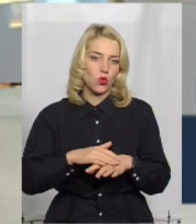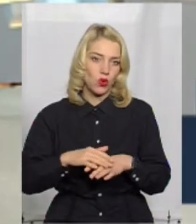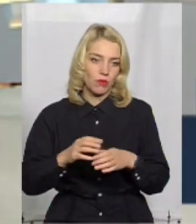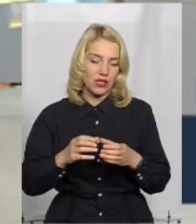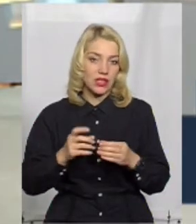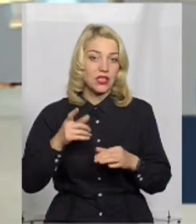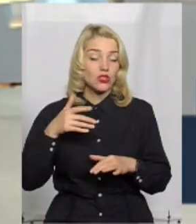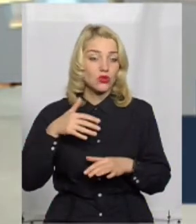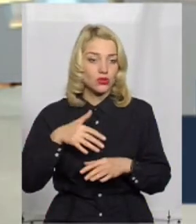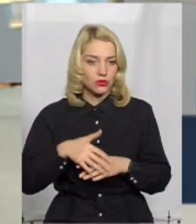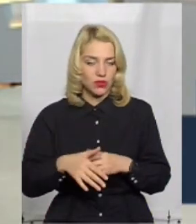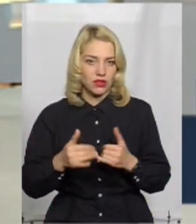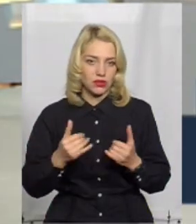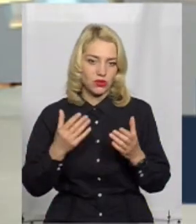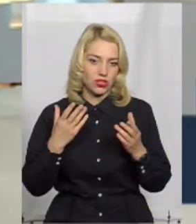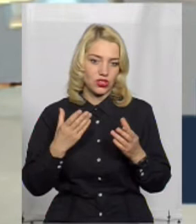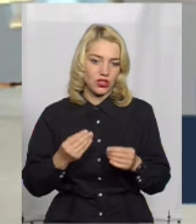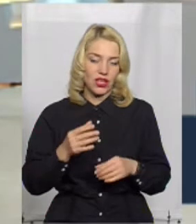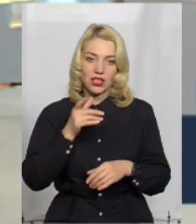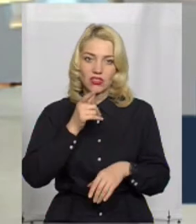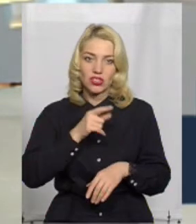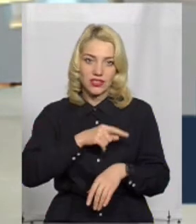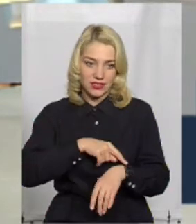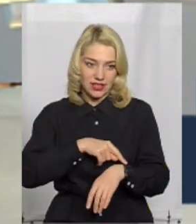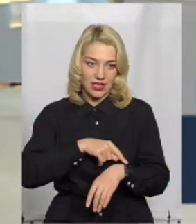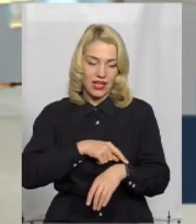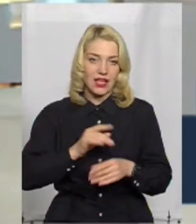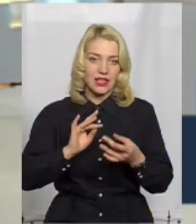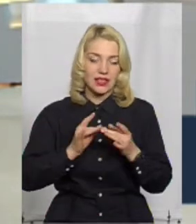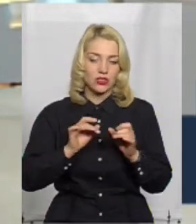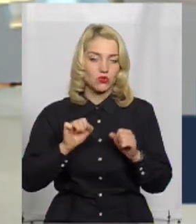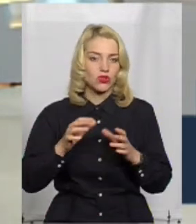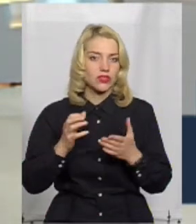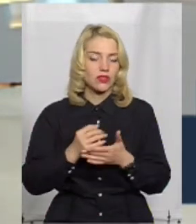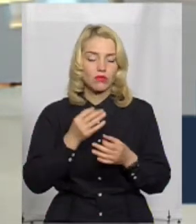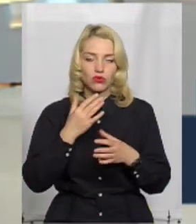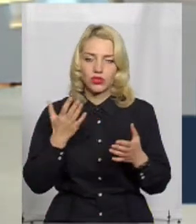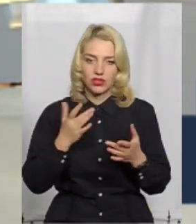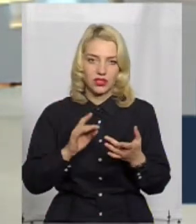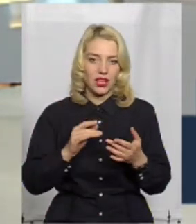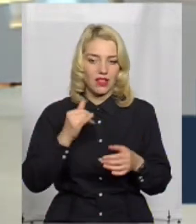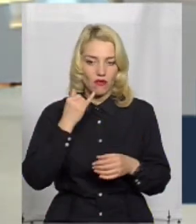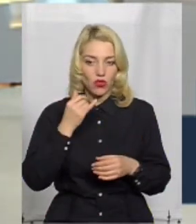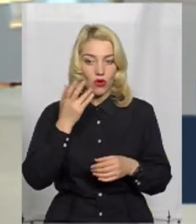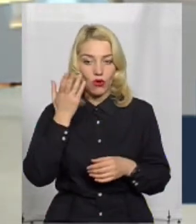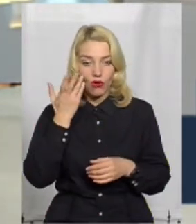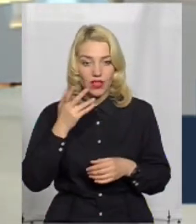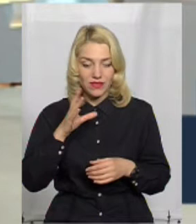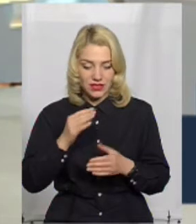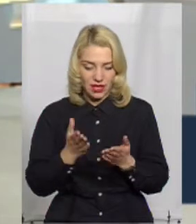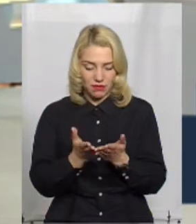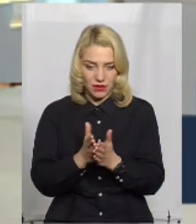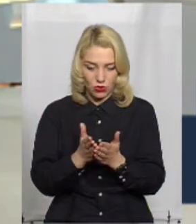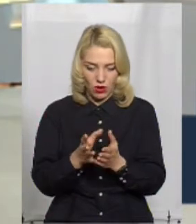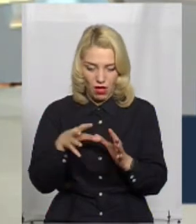зрозуміло, що на сьогоднішній день в часи інтернету можна знайти будь-який телефон. Але коли воно все під руками, основні всі є,